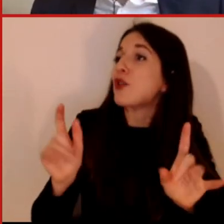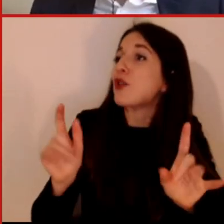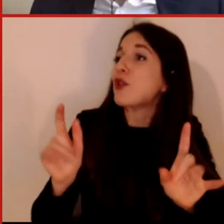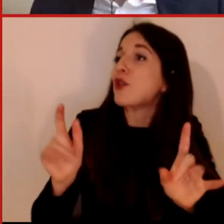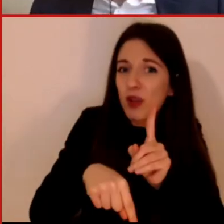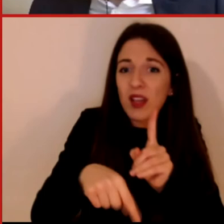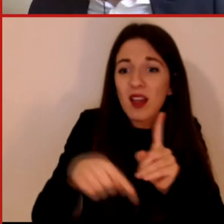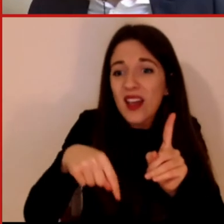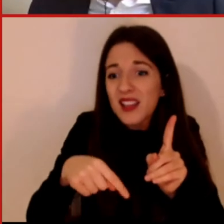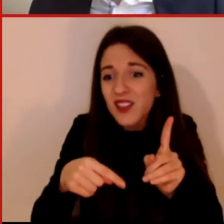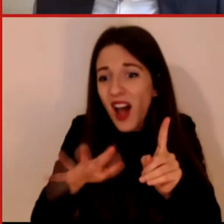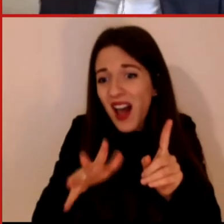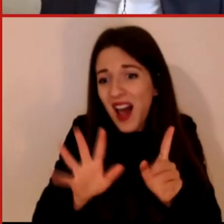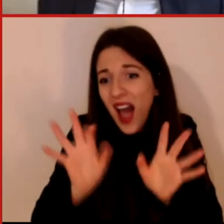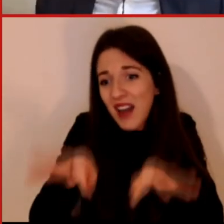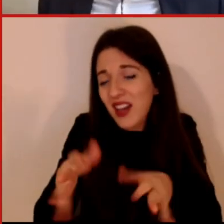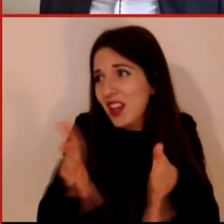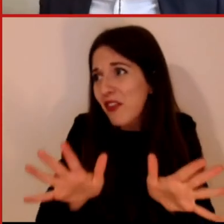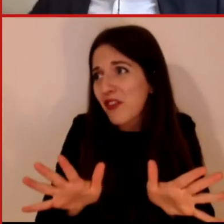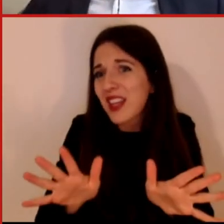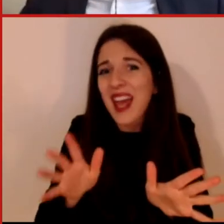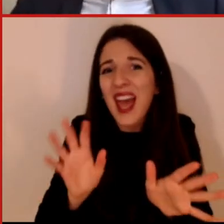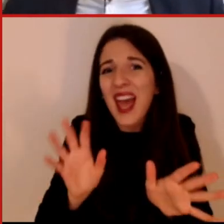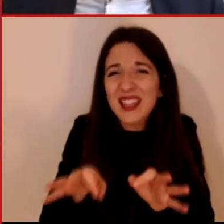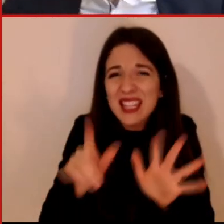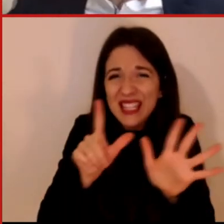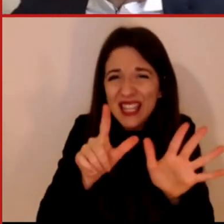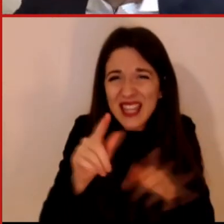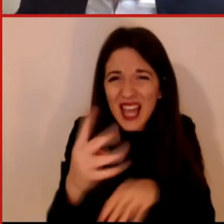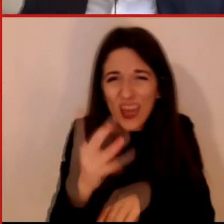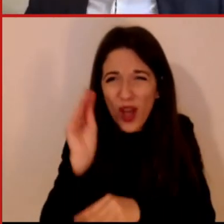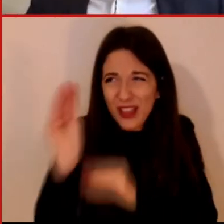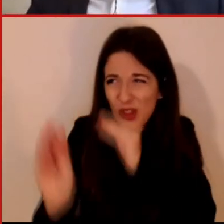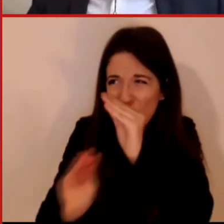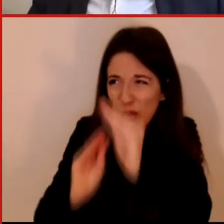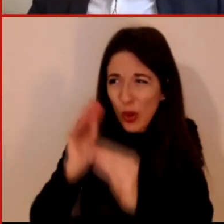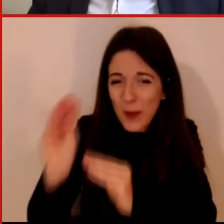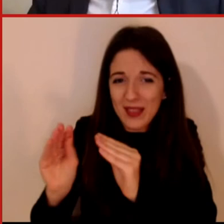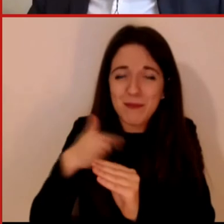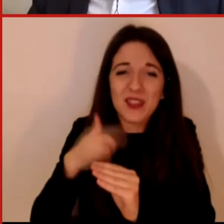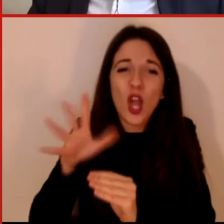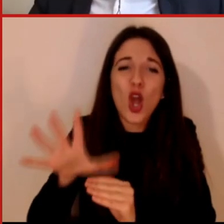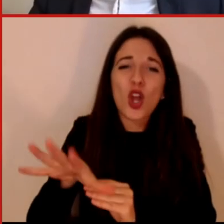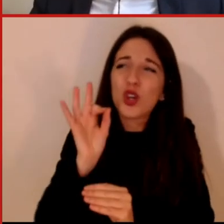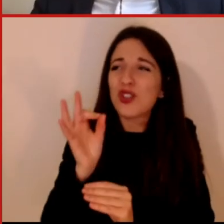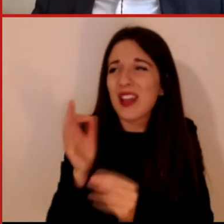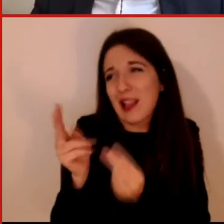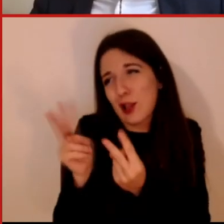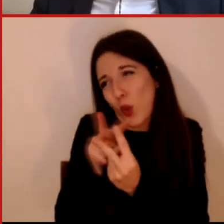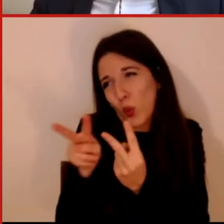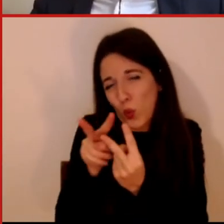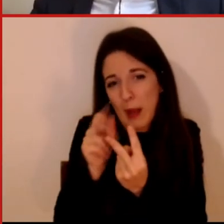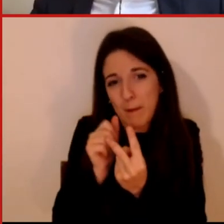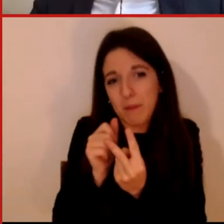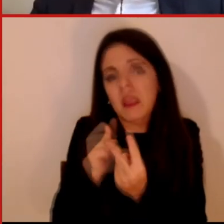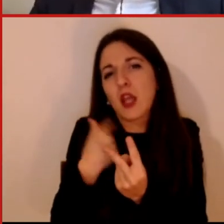domande e abbiamo risposto solo ad alcune di queste io ne ho selezionate un paio che credo siano però domande che